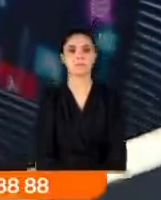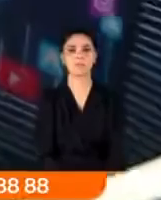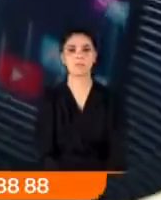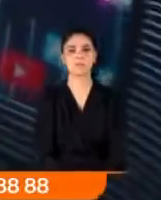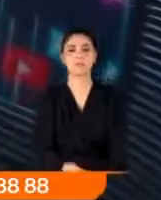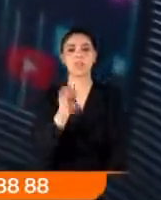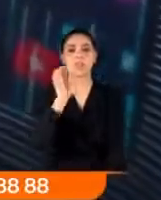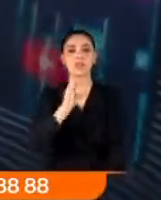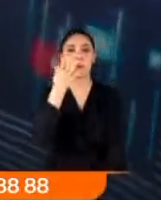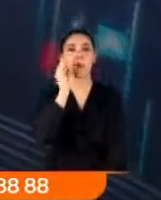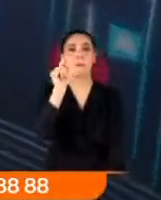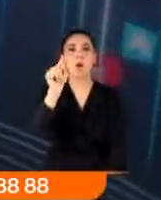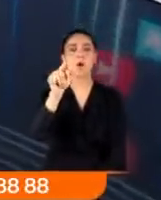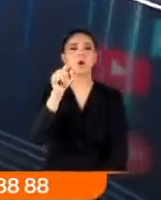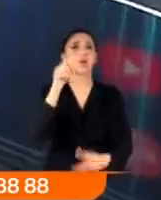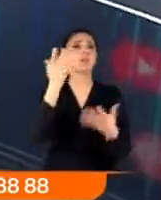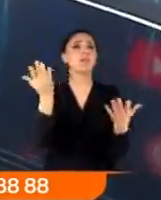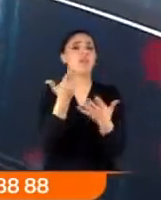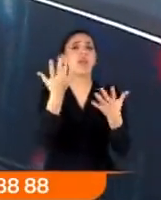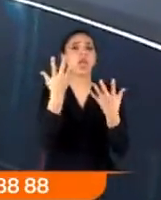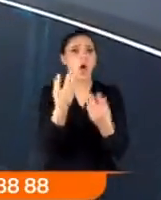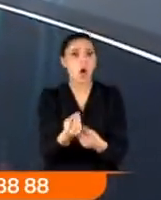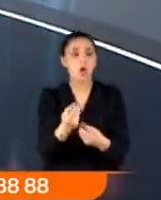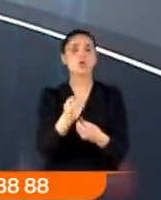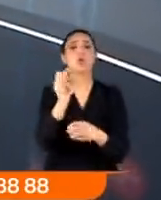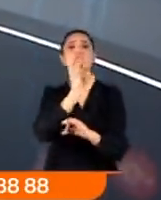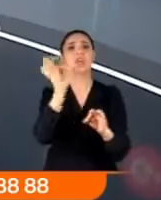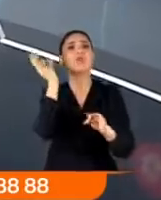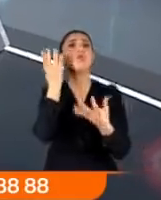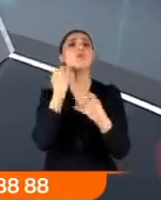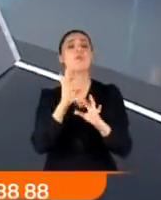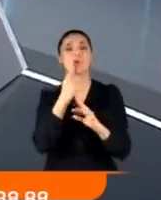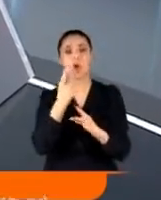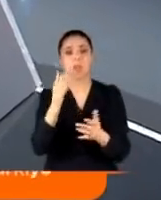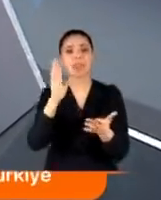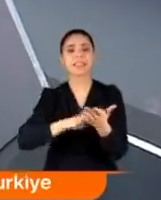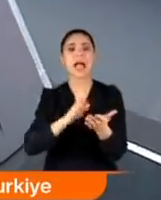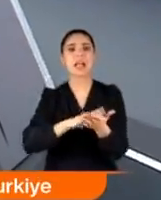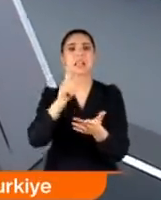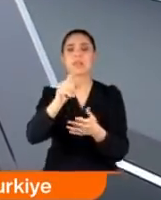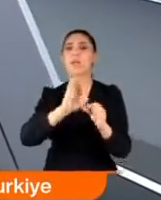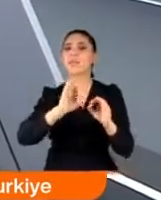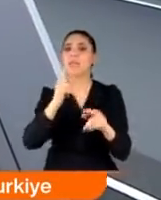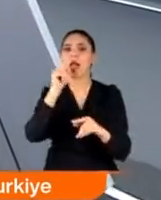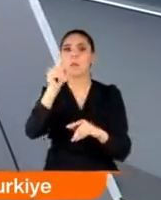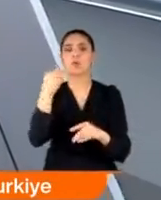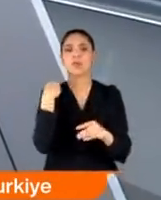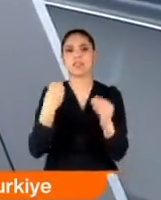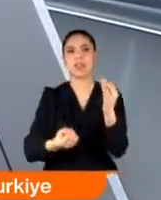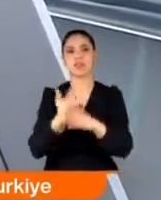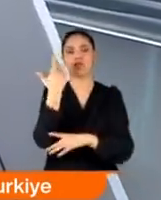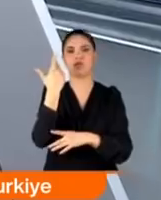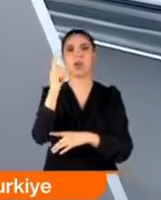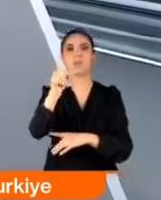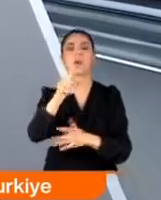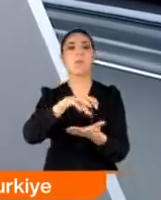Şimdi böyle bir piyasanın varlığını daha önce hiç duymamış olabilirsiniz. Tazminat piyasası nasıl? Yeni oluşan bir piyasa